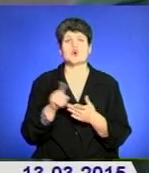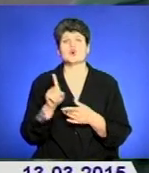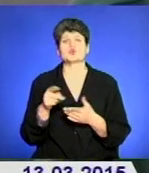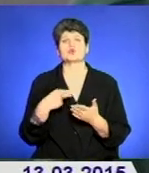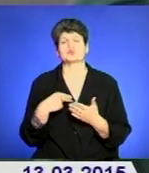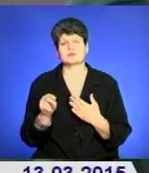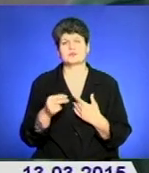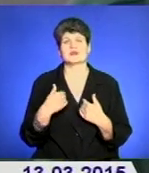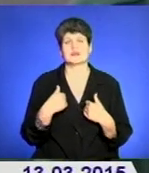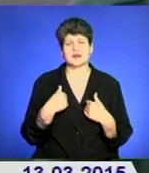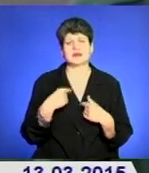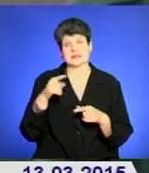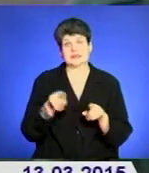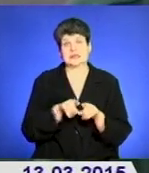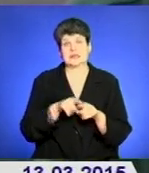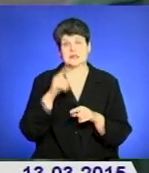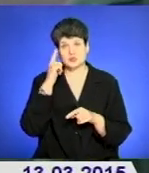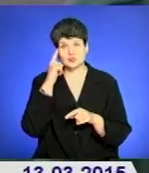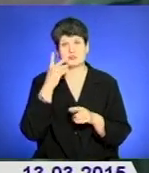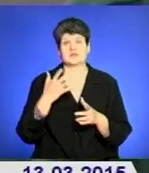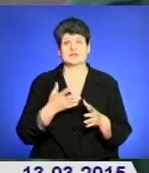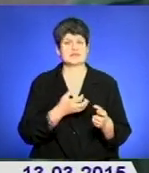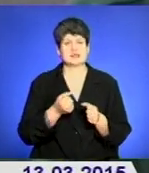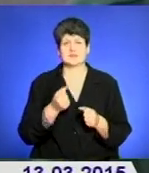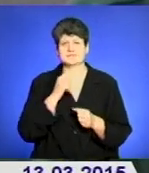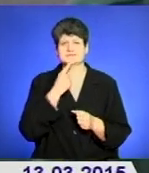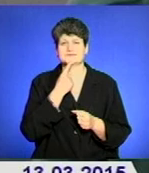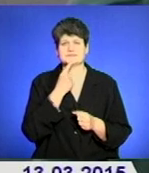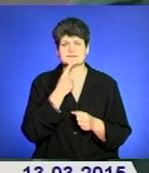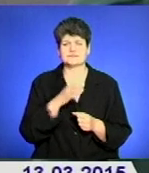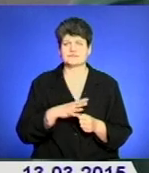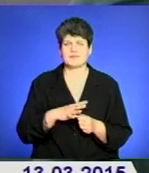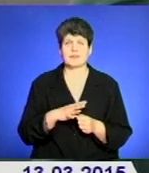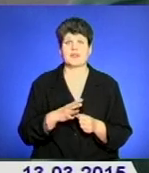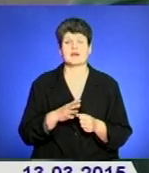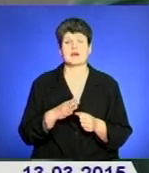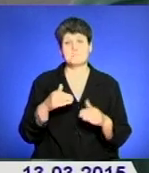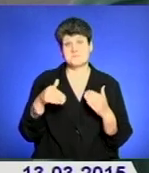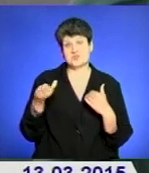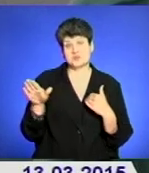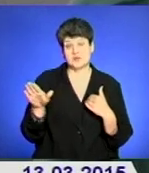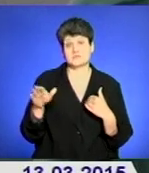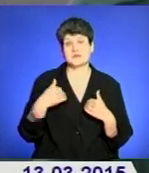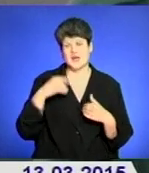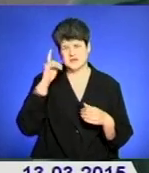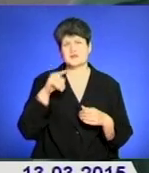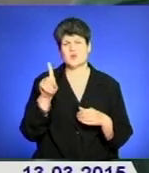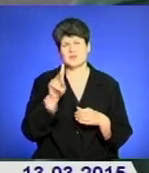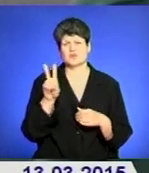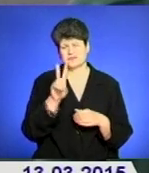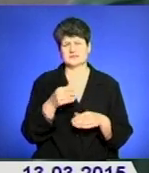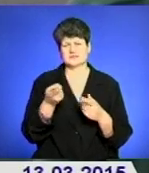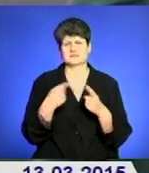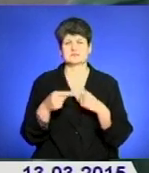куплю. Ну, я так і думав, тому що затримати її дуже важко мені буває деколи. І пішла, я знаю, що через годину-дві повинна